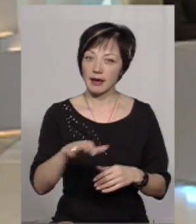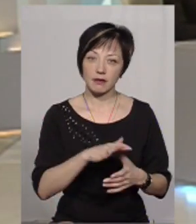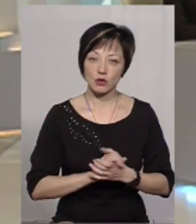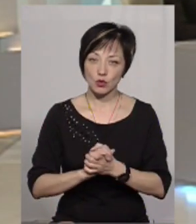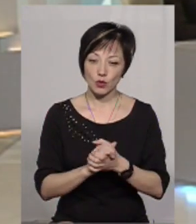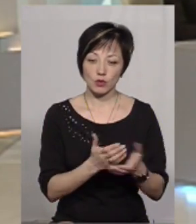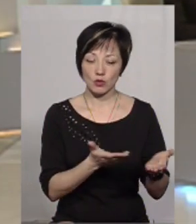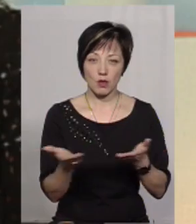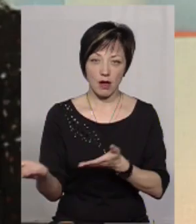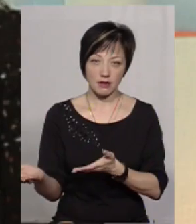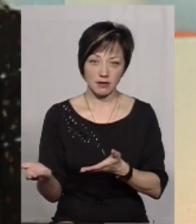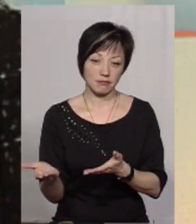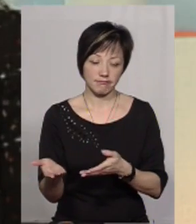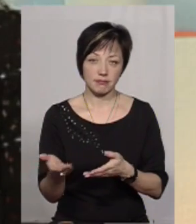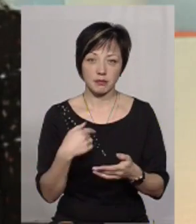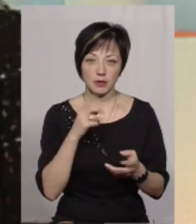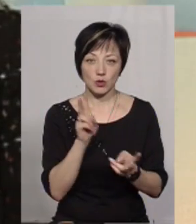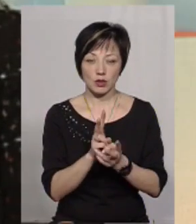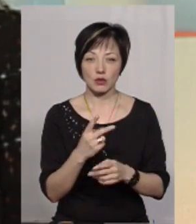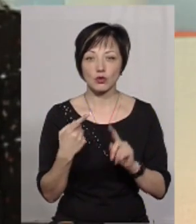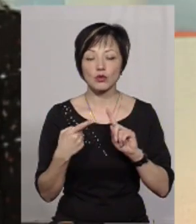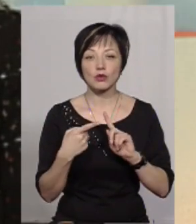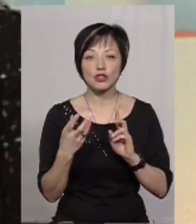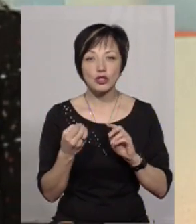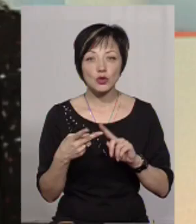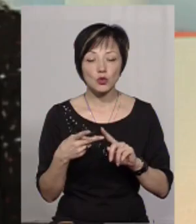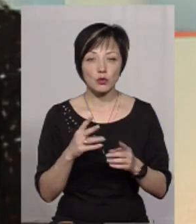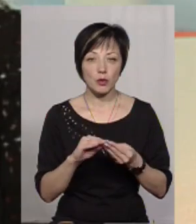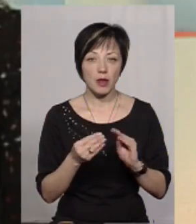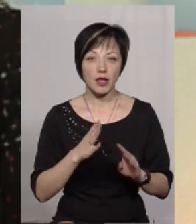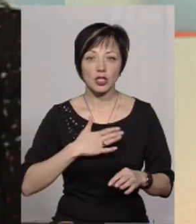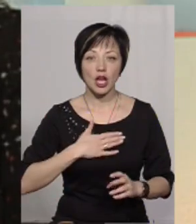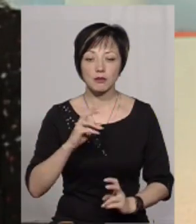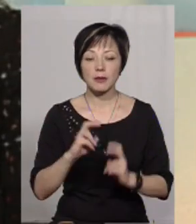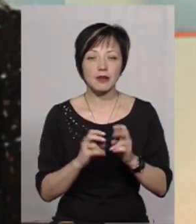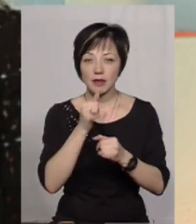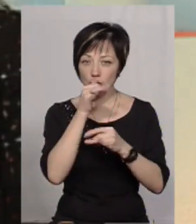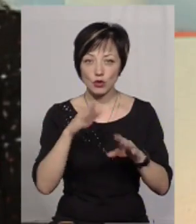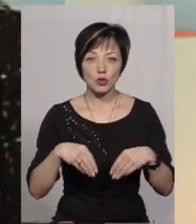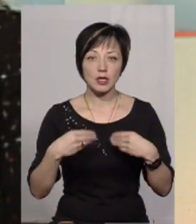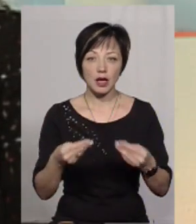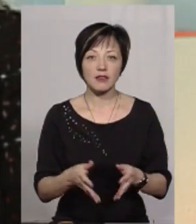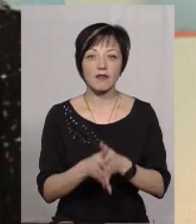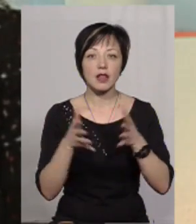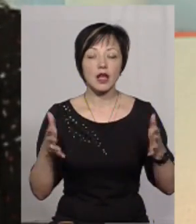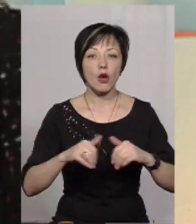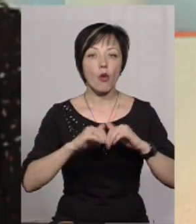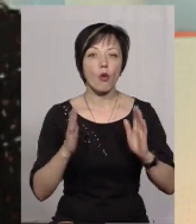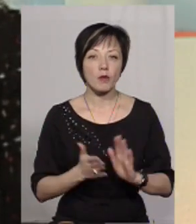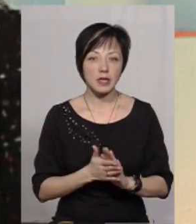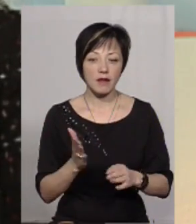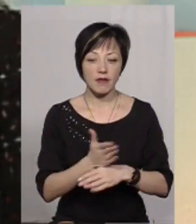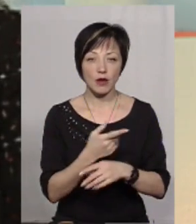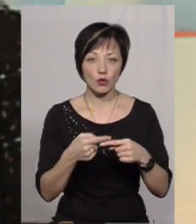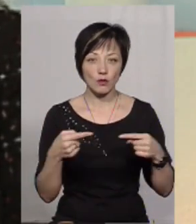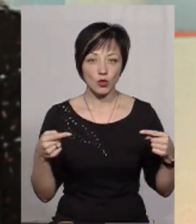Союз відкриті двері, будь ласка, ідіть, ми стикаємося ще з однією проблемою такою, що наші підприємства не можуть дати великий обсяг виготовленої